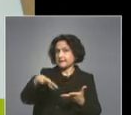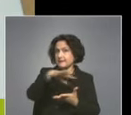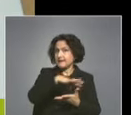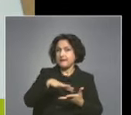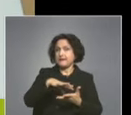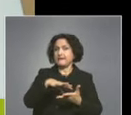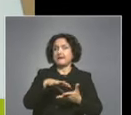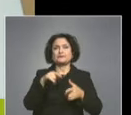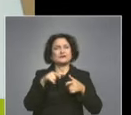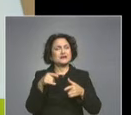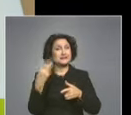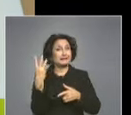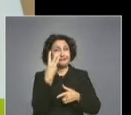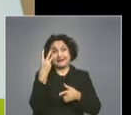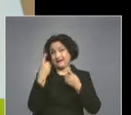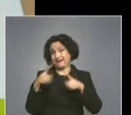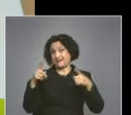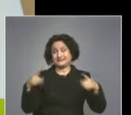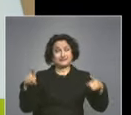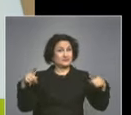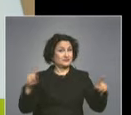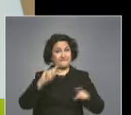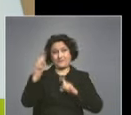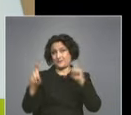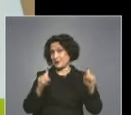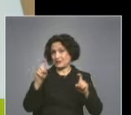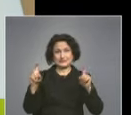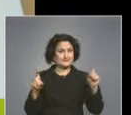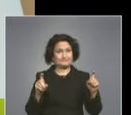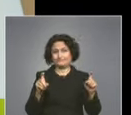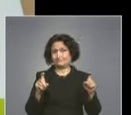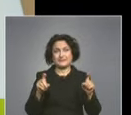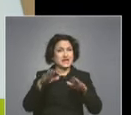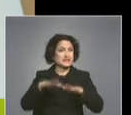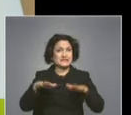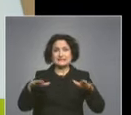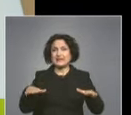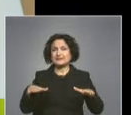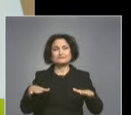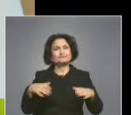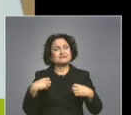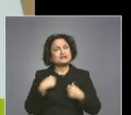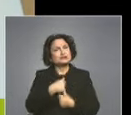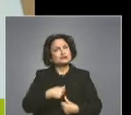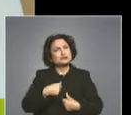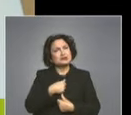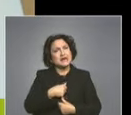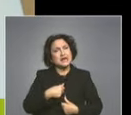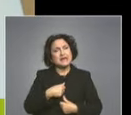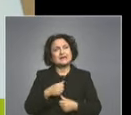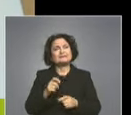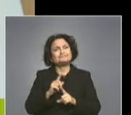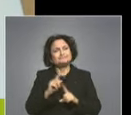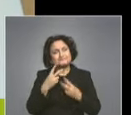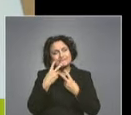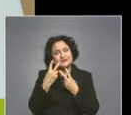Това са три различни въпроса, реално в един. Децата, съжаляя, не са много да дезинфират това,